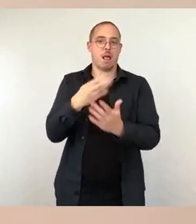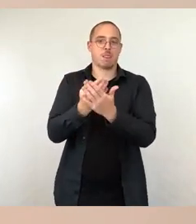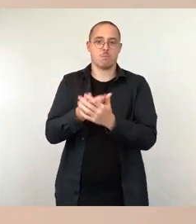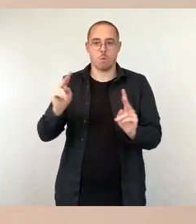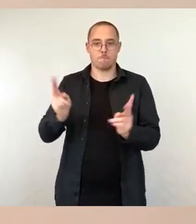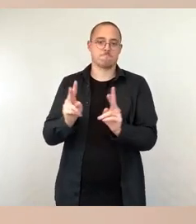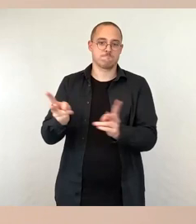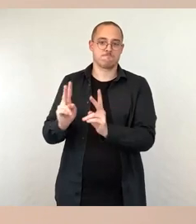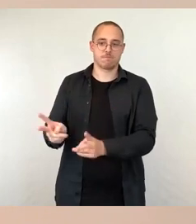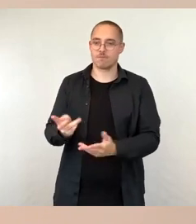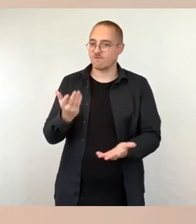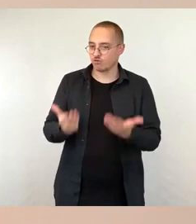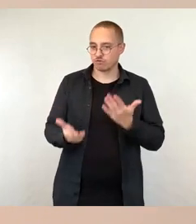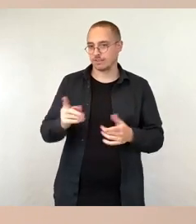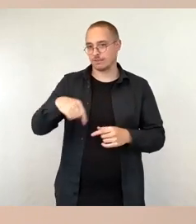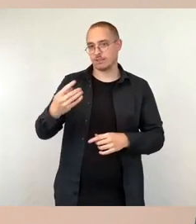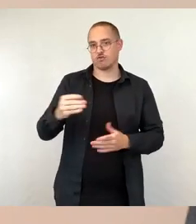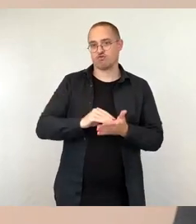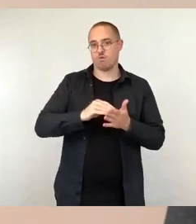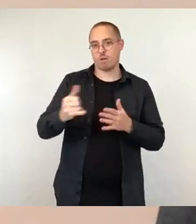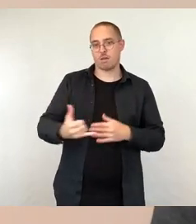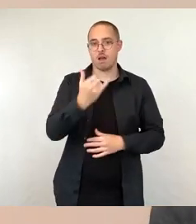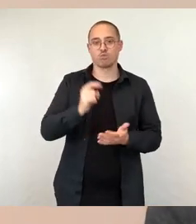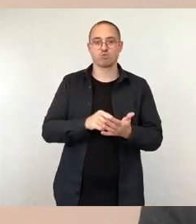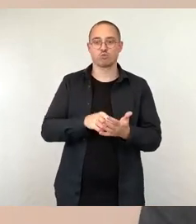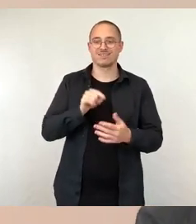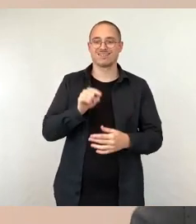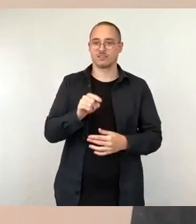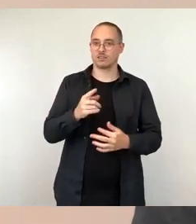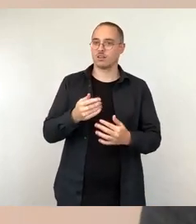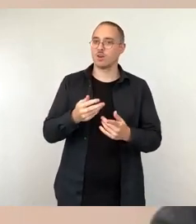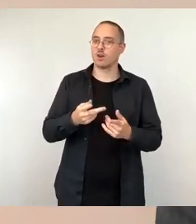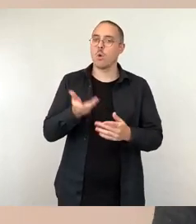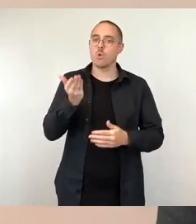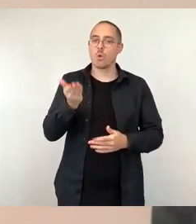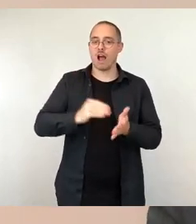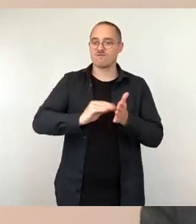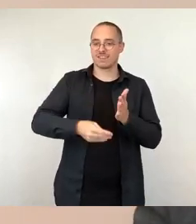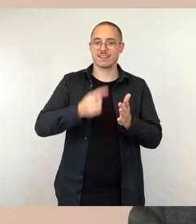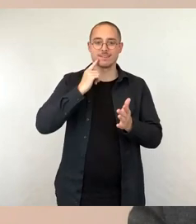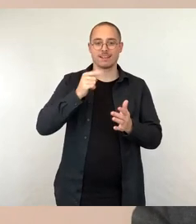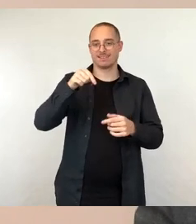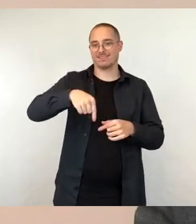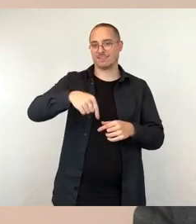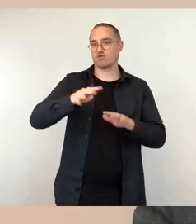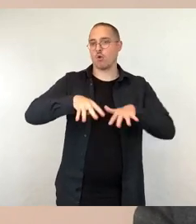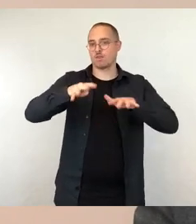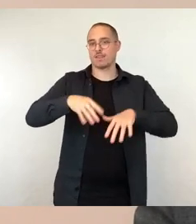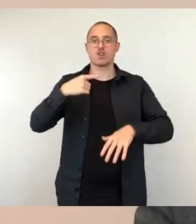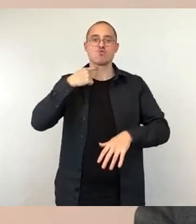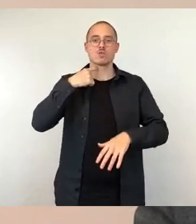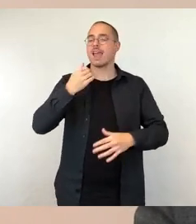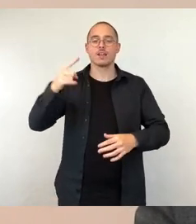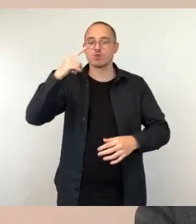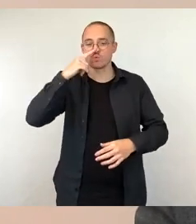Schuljahres, weil die laufenden Honorarverträge ja zum 19. Juni diesen Jahres-, sprich Schuljahresende, auslaufen. Die im Haushalt